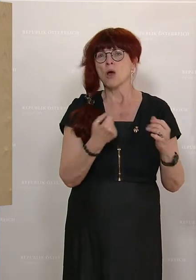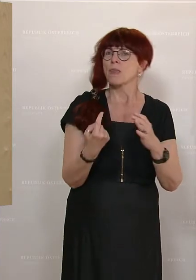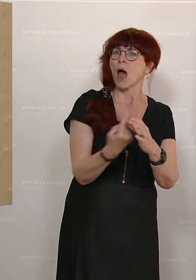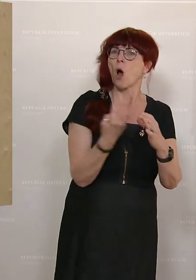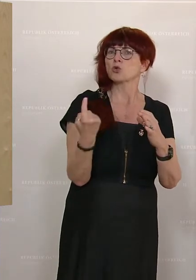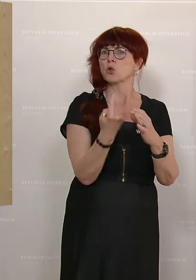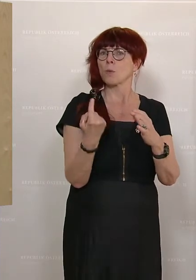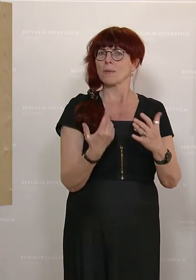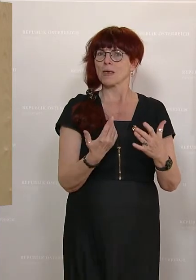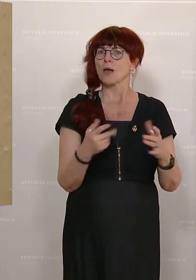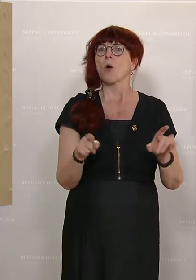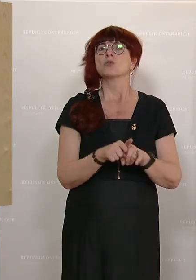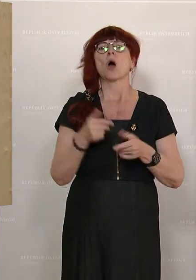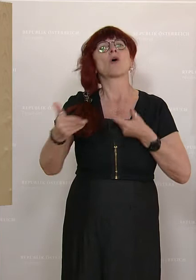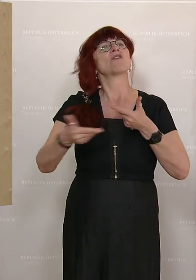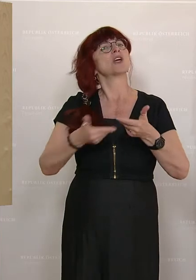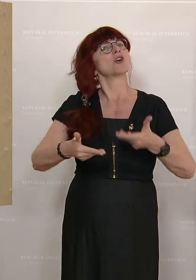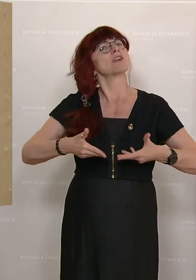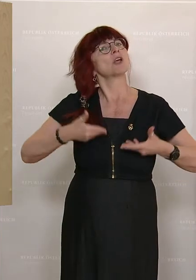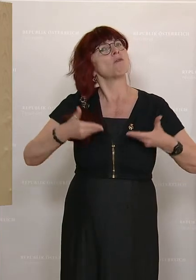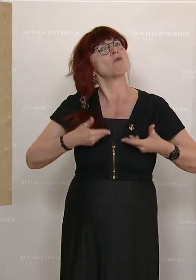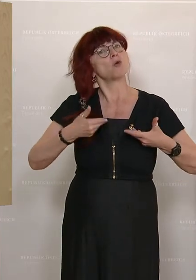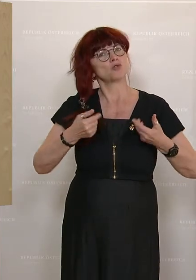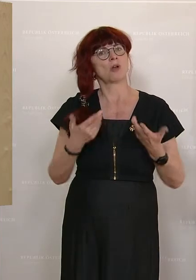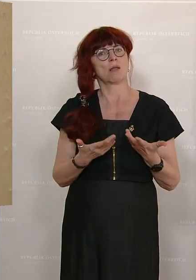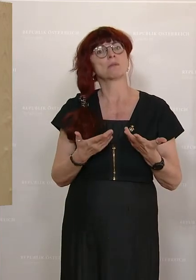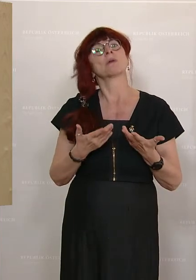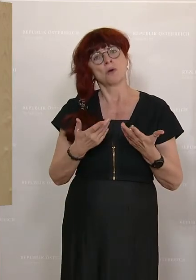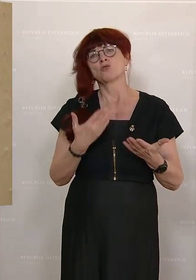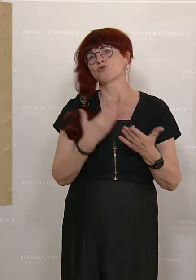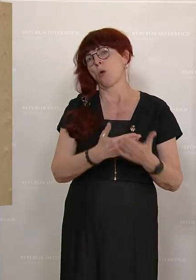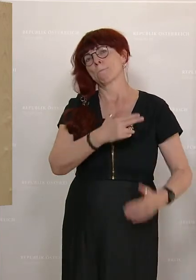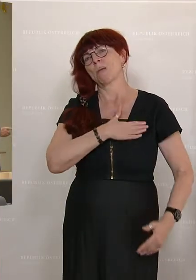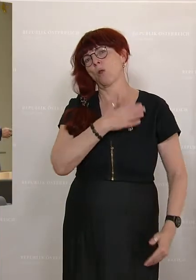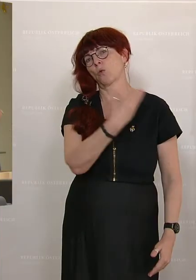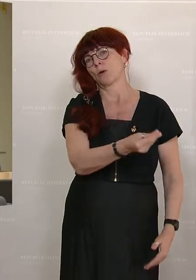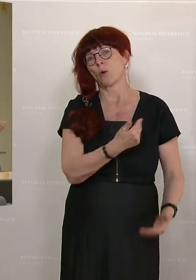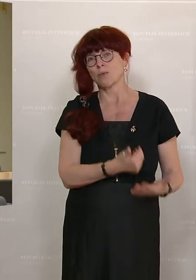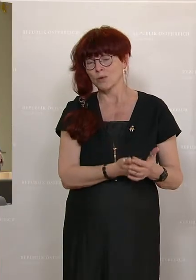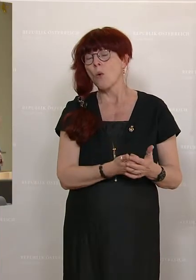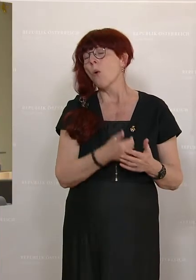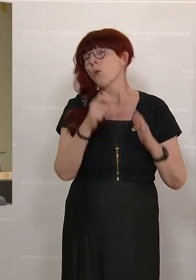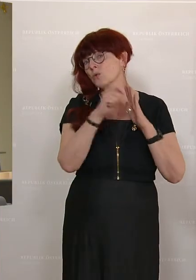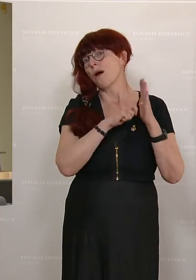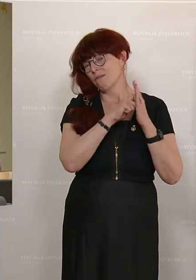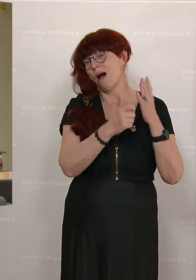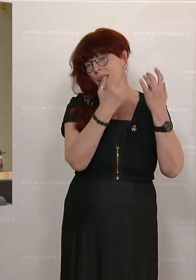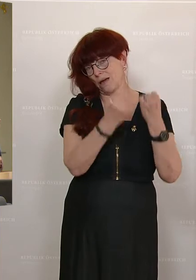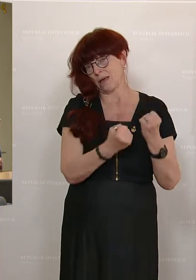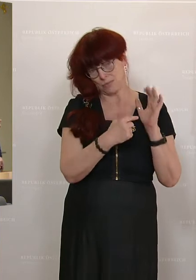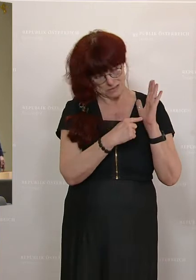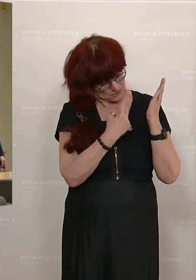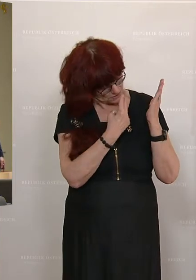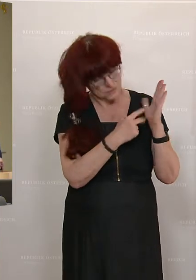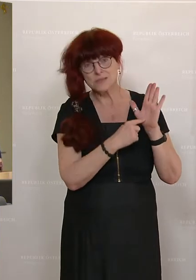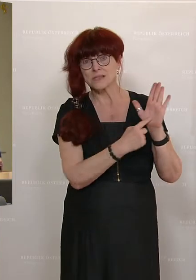Autonomie und vor allem auch um wirtschaftlichen Wohlstand in der Region eindeutig belohnt wurden. Das kann man an den Wahlergebnissen ablesen,